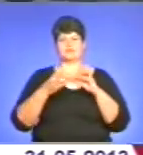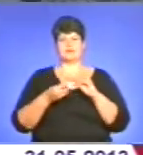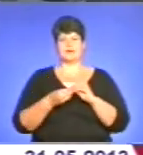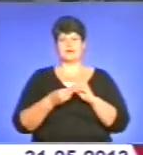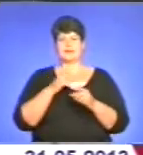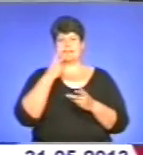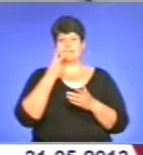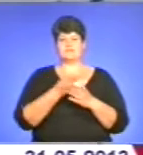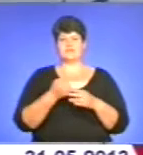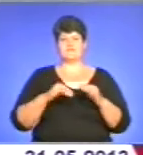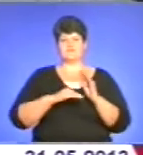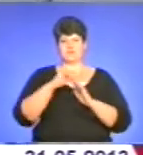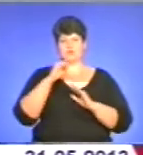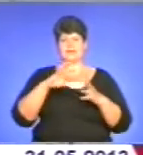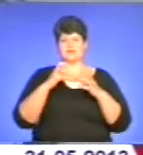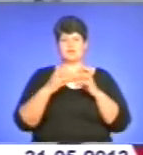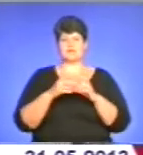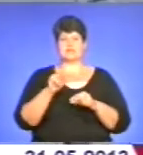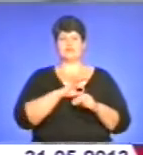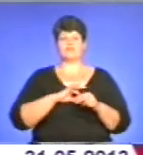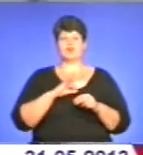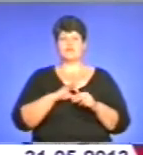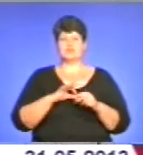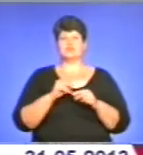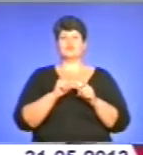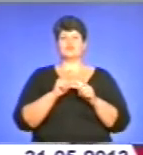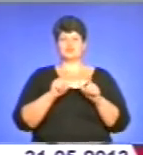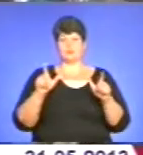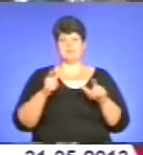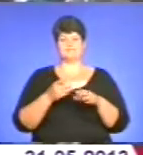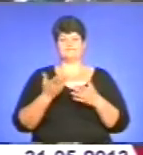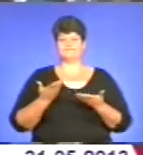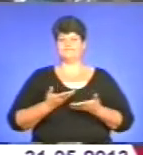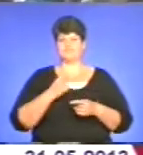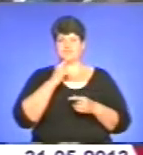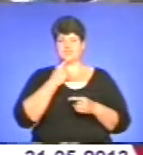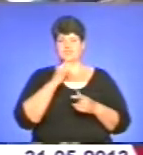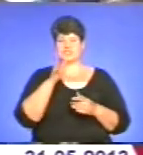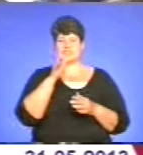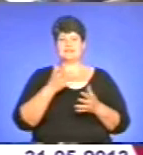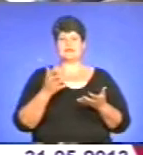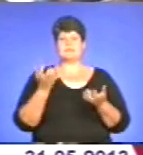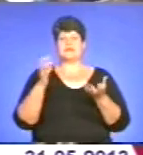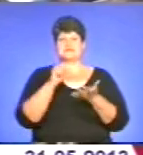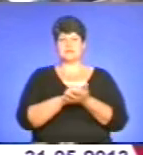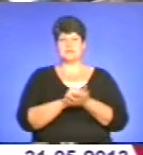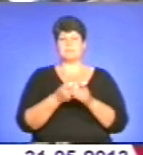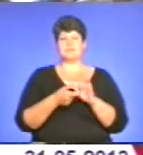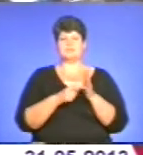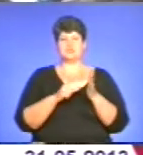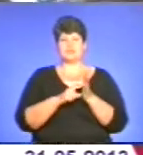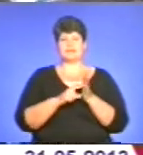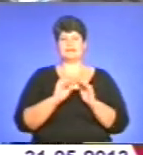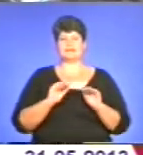Незважаючи на високі результати вихованців, школа переживає складні часи. Треба звільняти приміщення дитячого садка, ми це розуміємо.